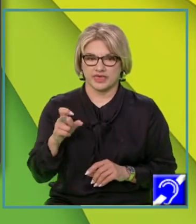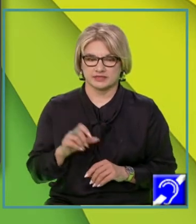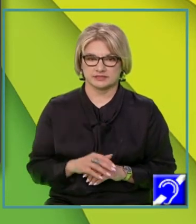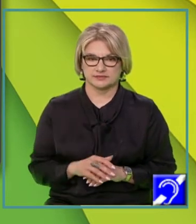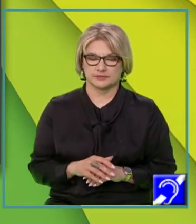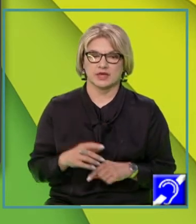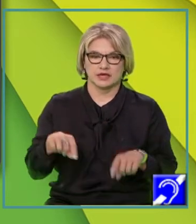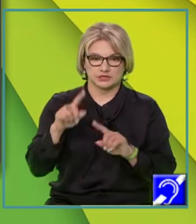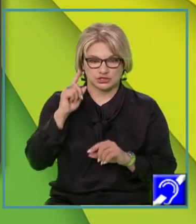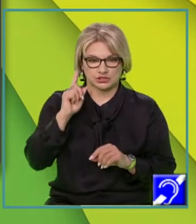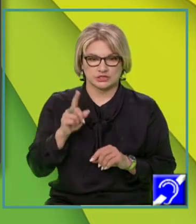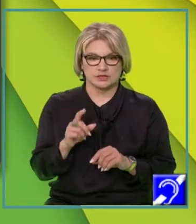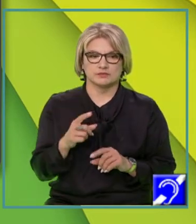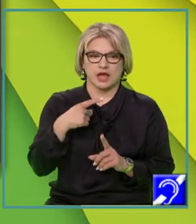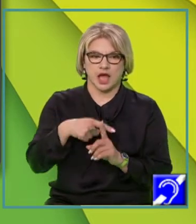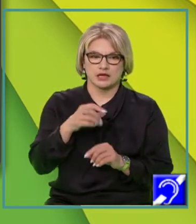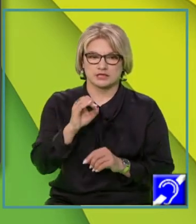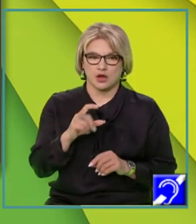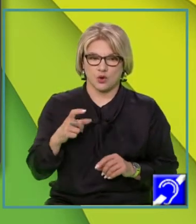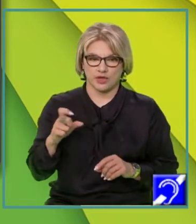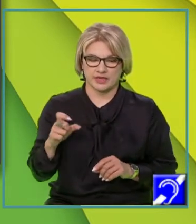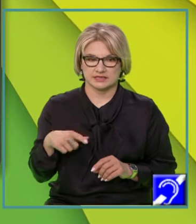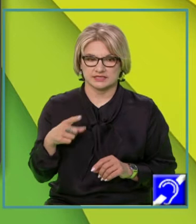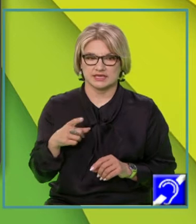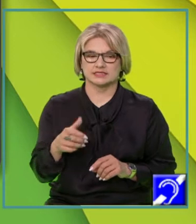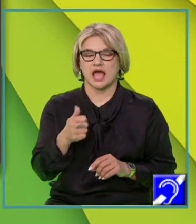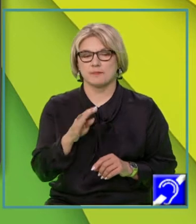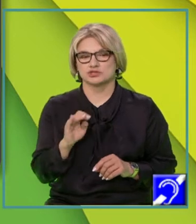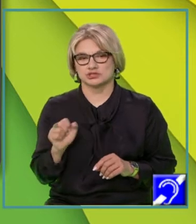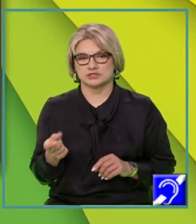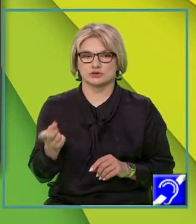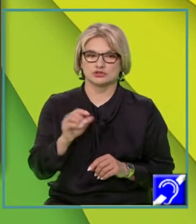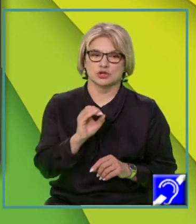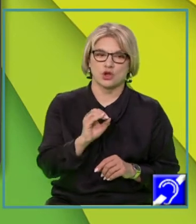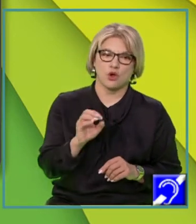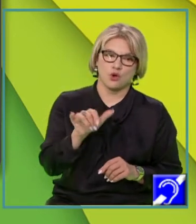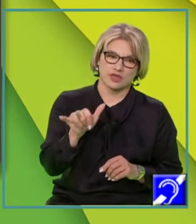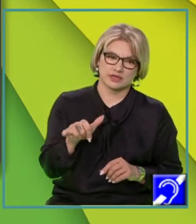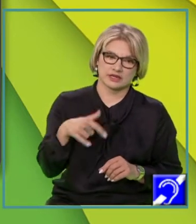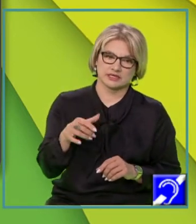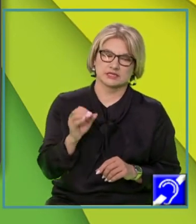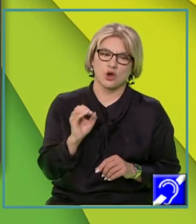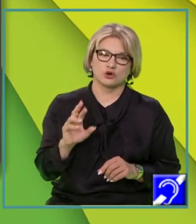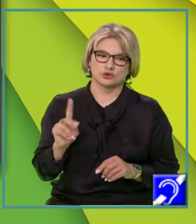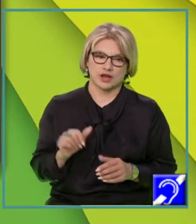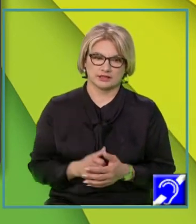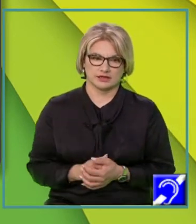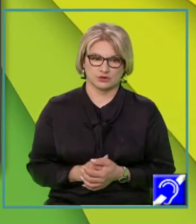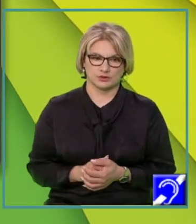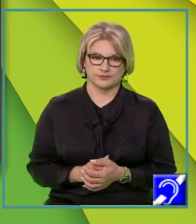După cum bine știm, axa OX este axa absciselor, iar axa OY este axa ordonatelor.